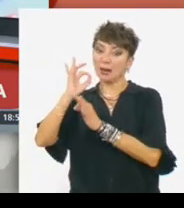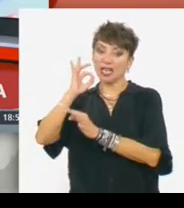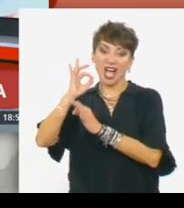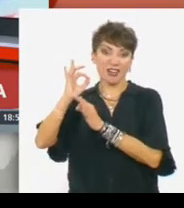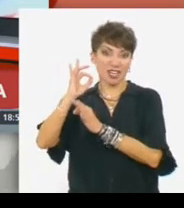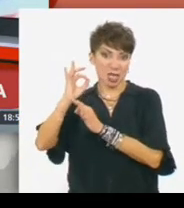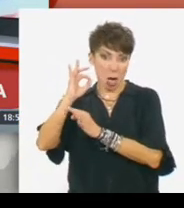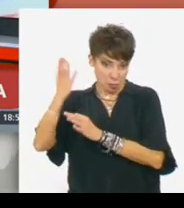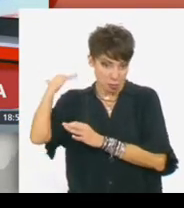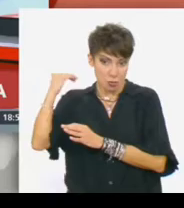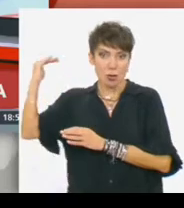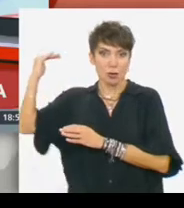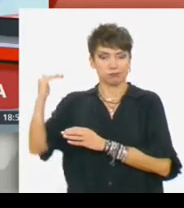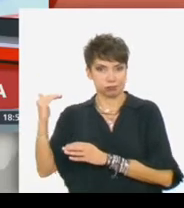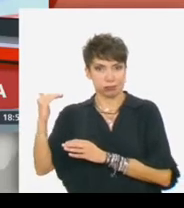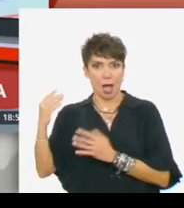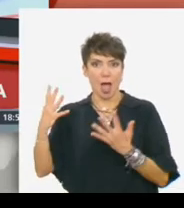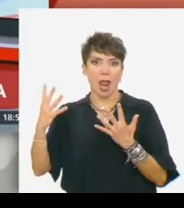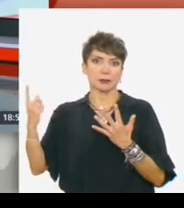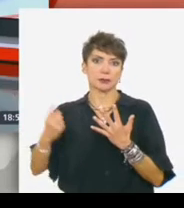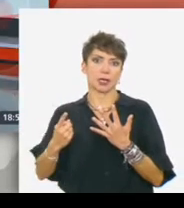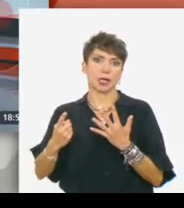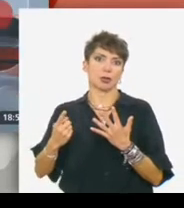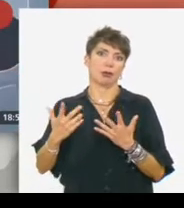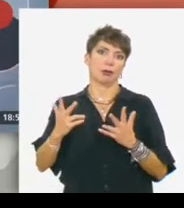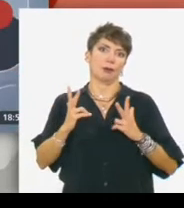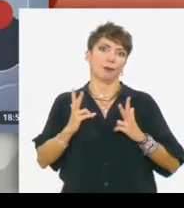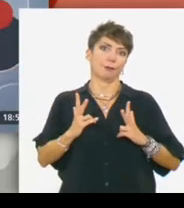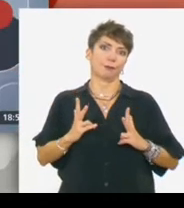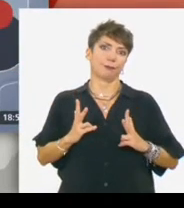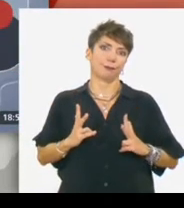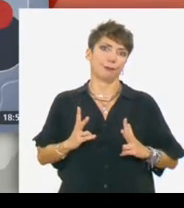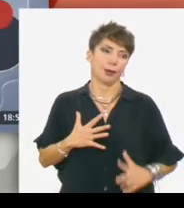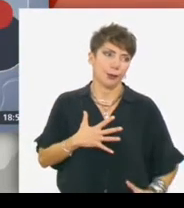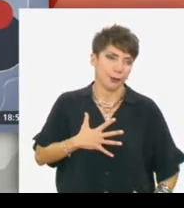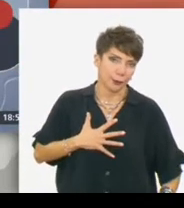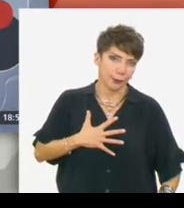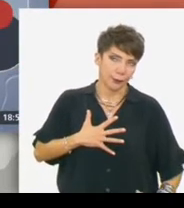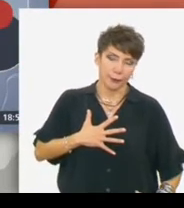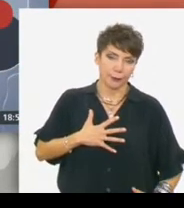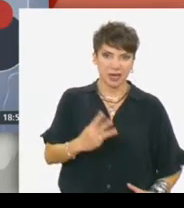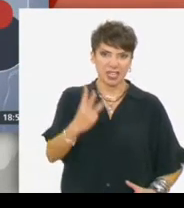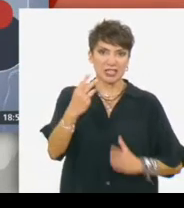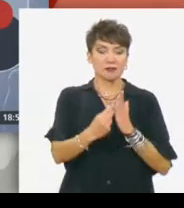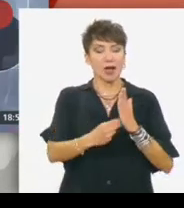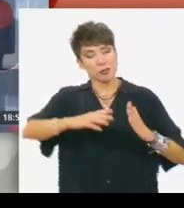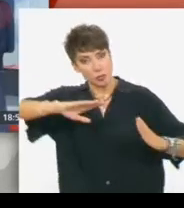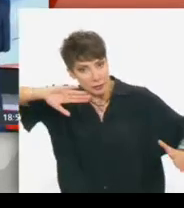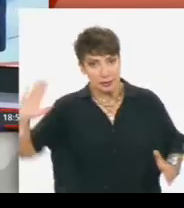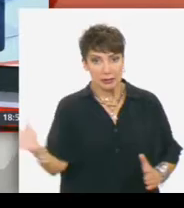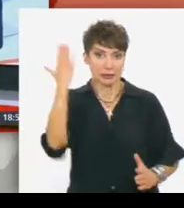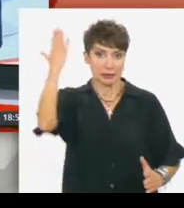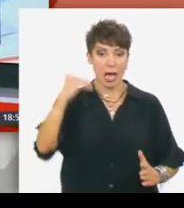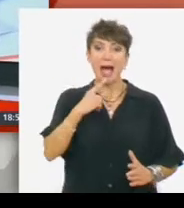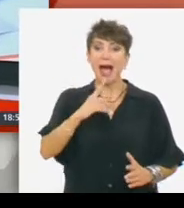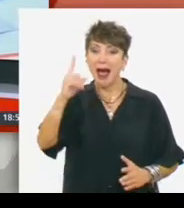είχαμε μια πτώση του τιμάριθμου από 12% στο 9,1% και βέβαια θα μου πεις, έχεις πτώσει, αλλά σε σχέση